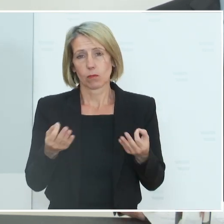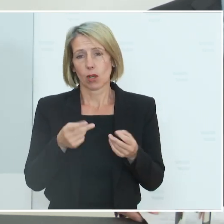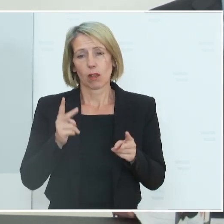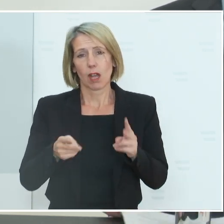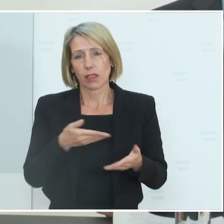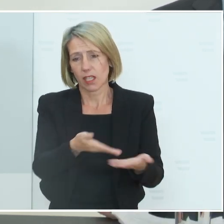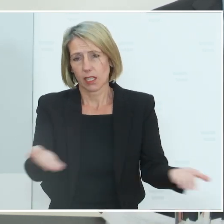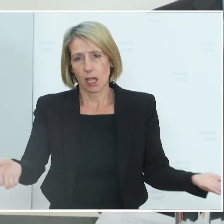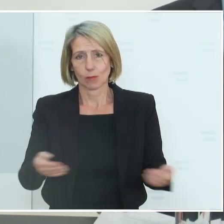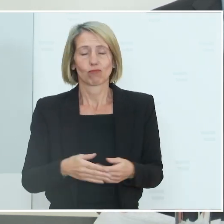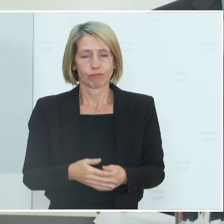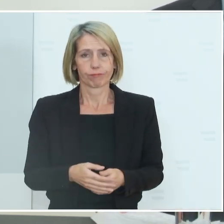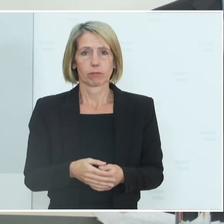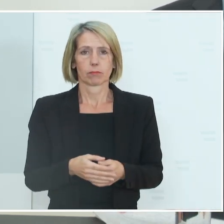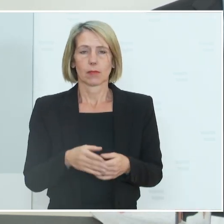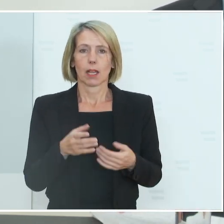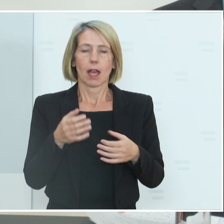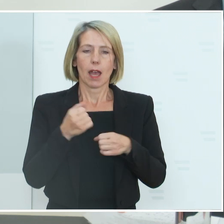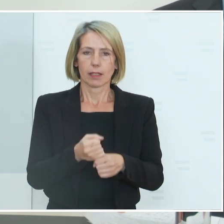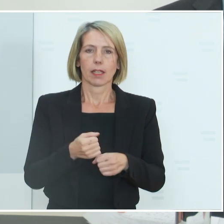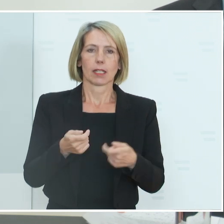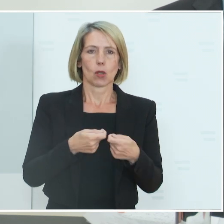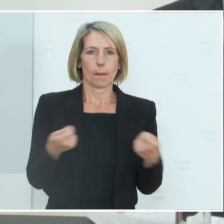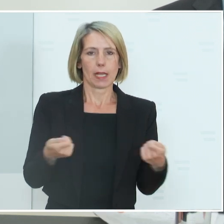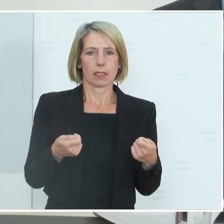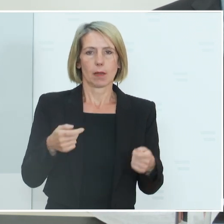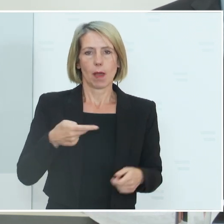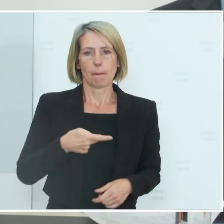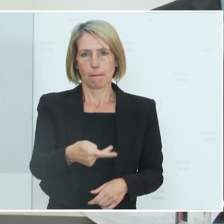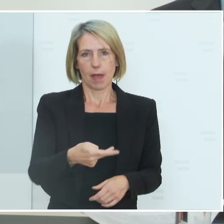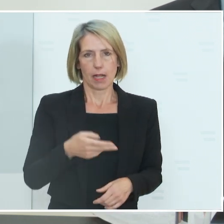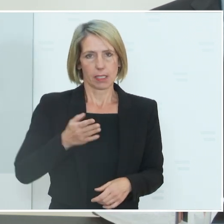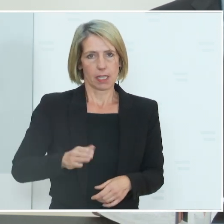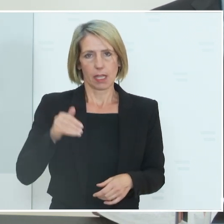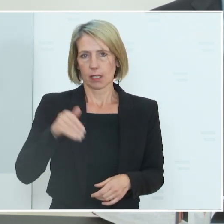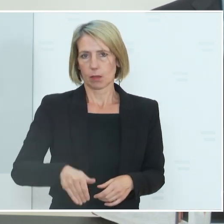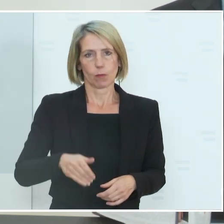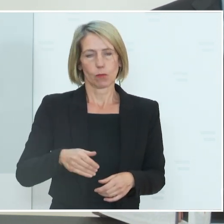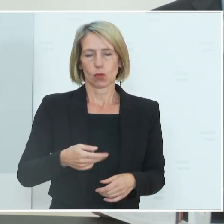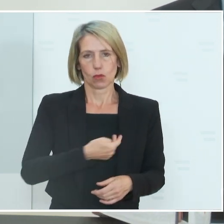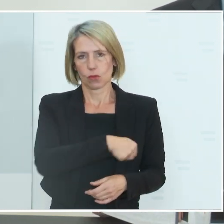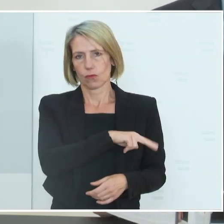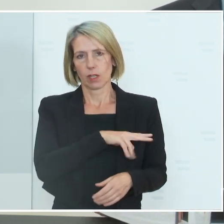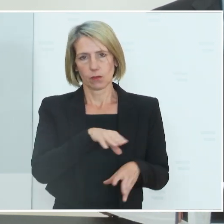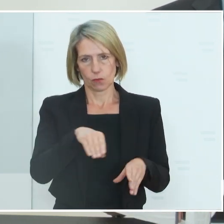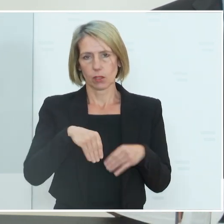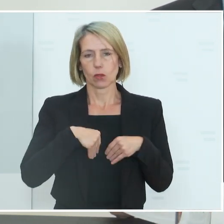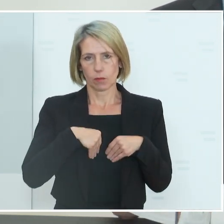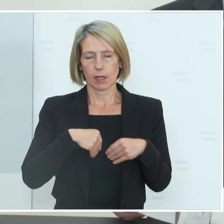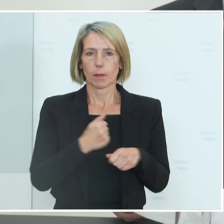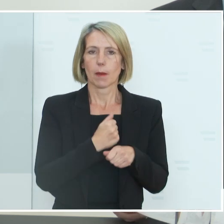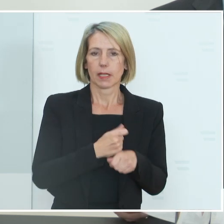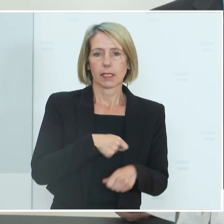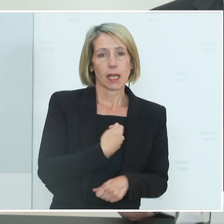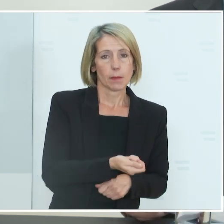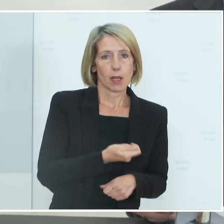Für die Einhaltung der Maßnahmen sind beide Seiten, sowohl Arbeitgeberinnen und Arbeitgeber als auch Arbeitnehmerinnen und Arbeitnehmer